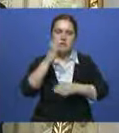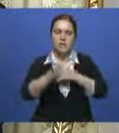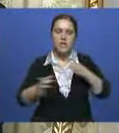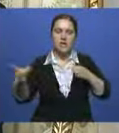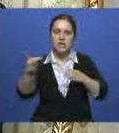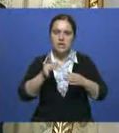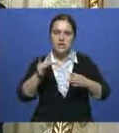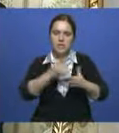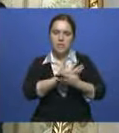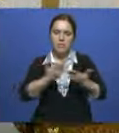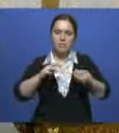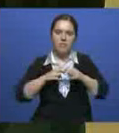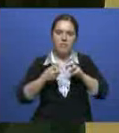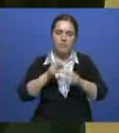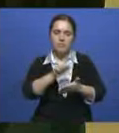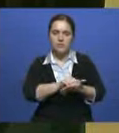региональной повестки дня.